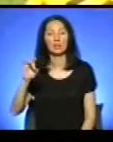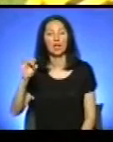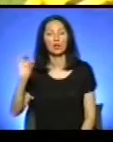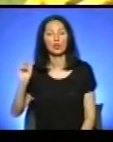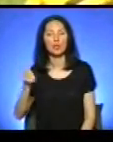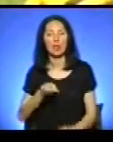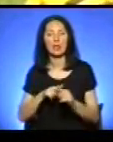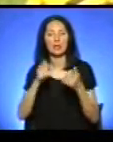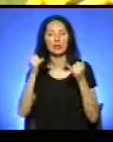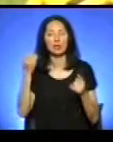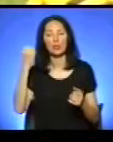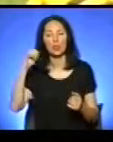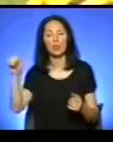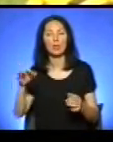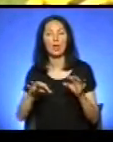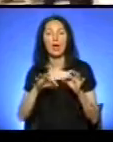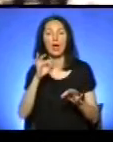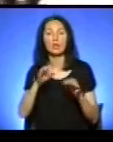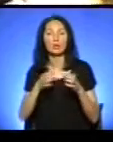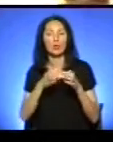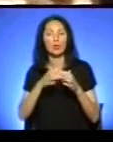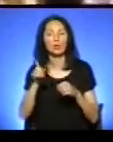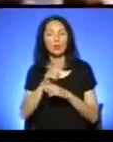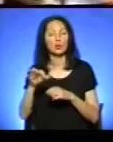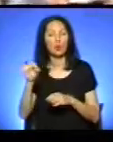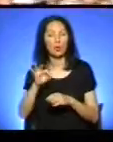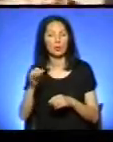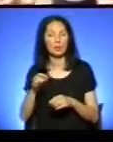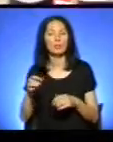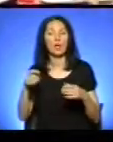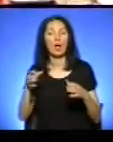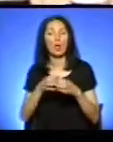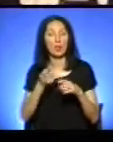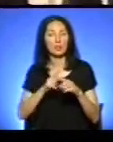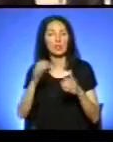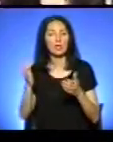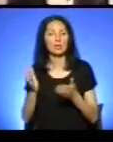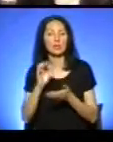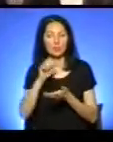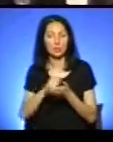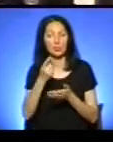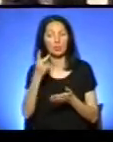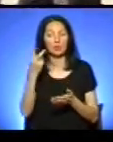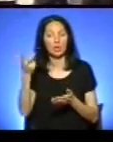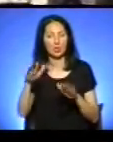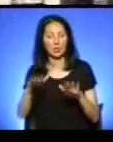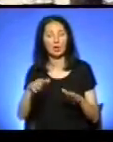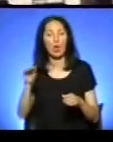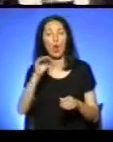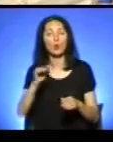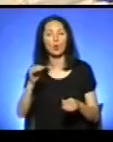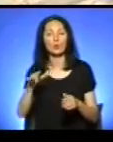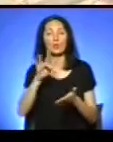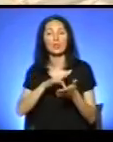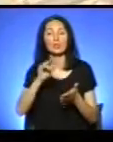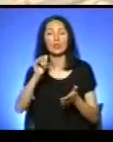сьогодні перемогла збірну Тернопільської області. Команди, які вибороли у чемпіонаті перше, друге і третє місця, у жовтні в місці Умань Черкаської